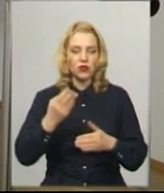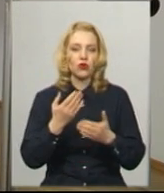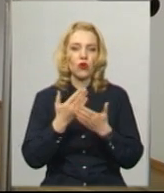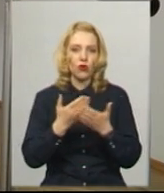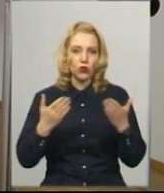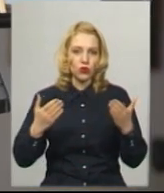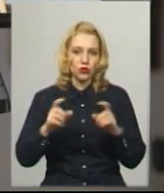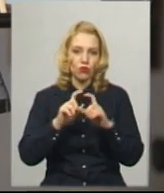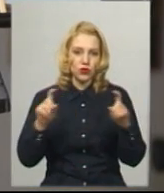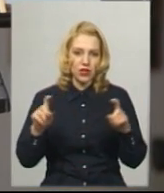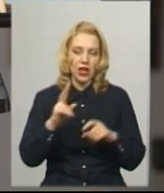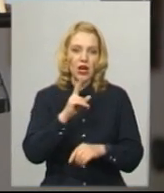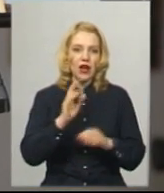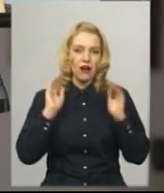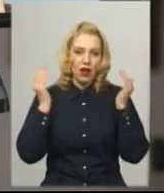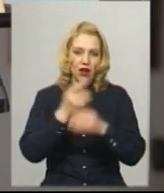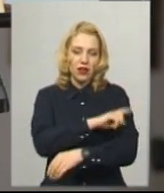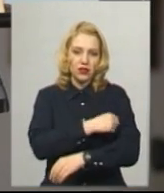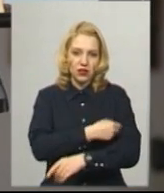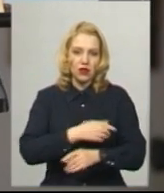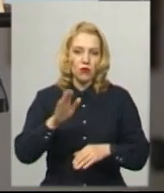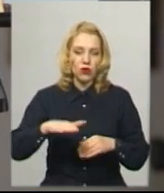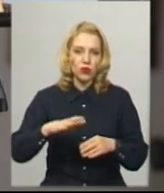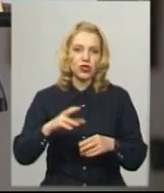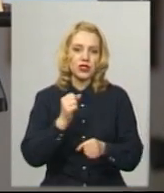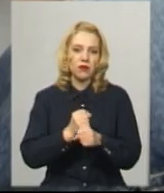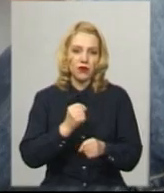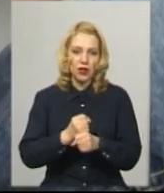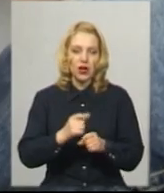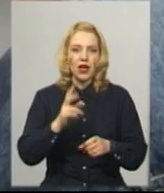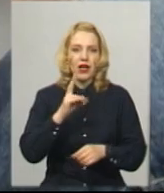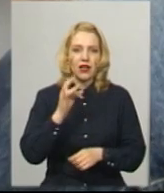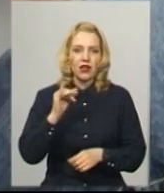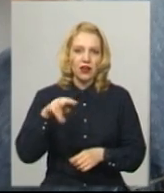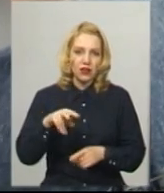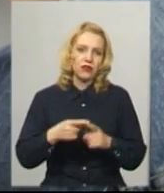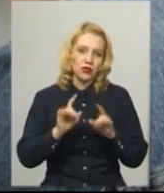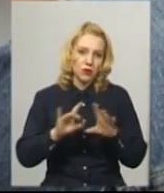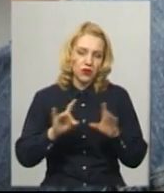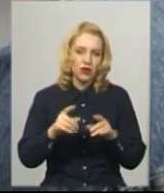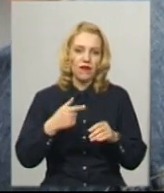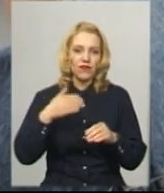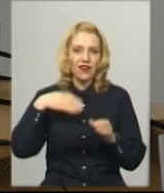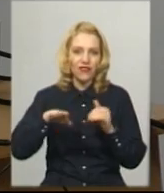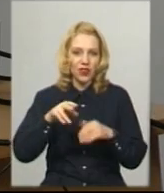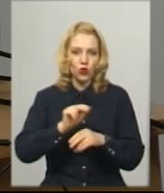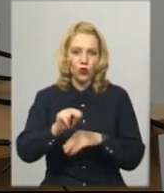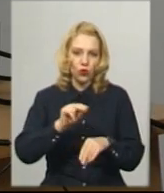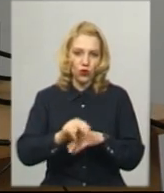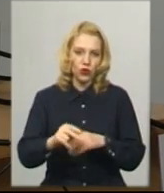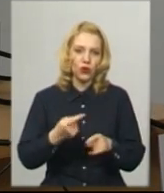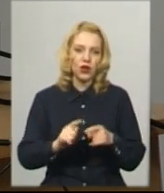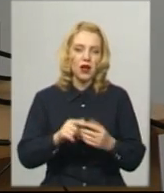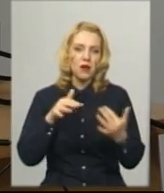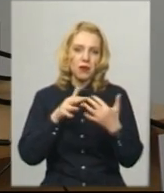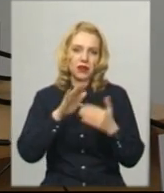карантин» продовжується. Молодший науковий співробітник музею Кирило Фільчаков розповів, що наразі записує відеоурок «102-га річниця битви під